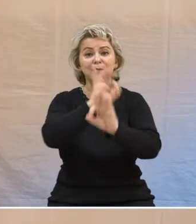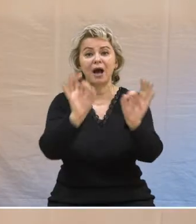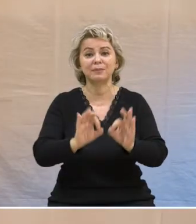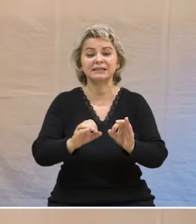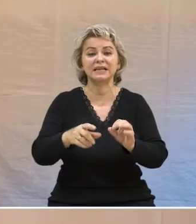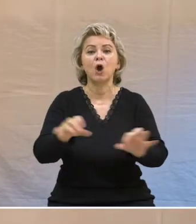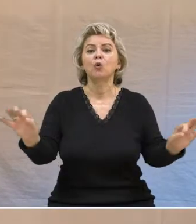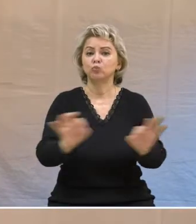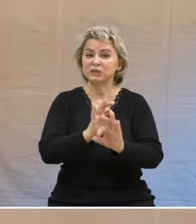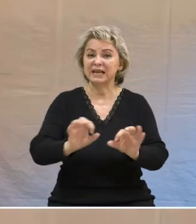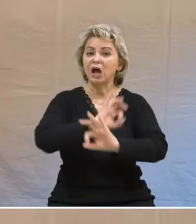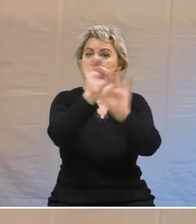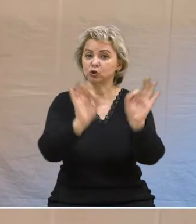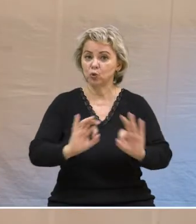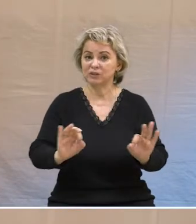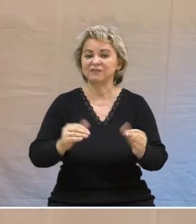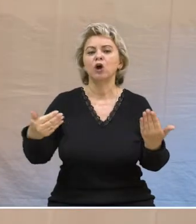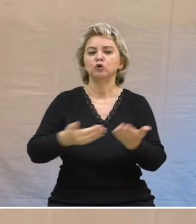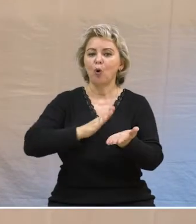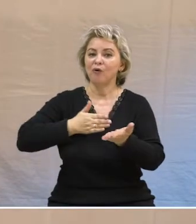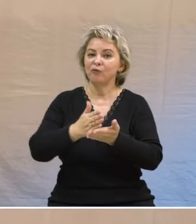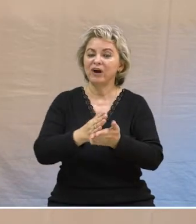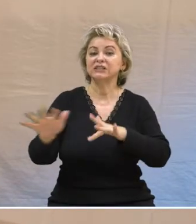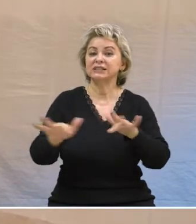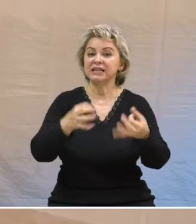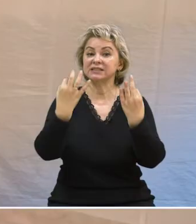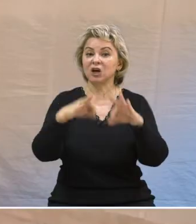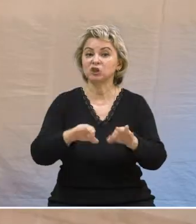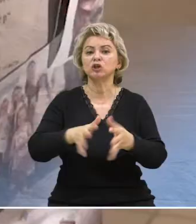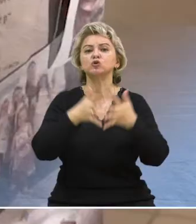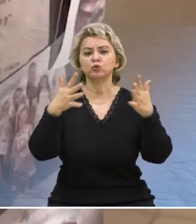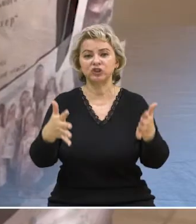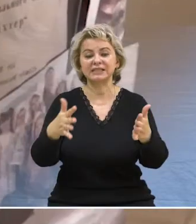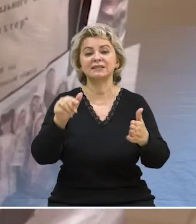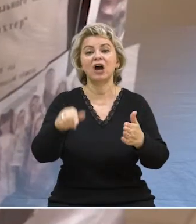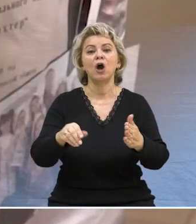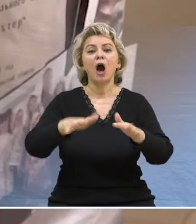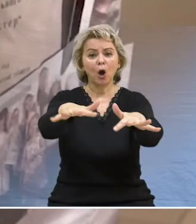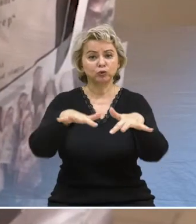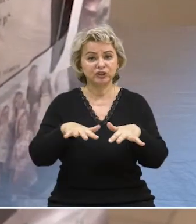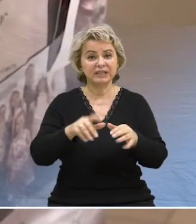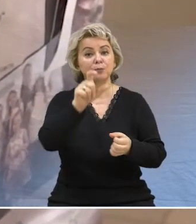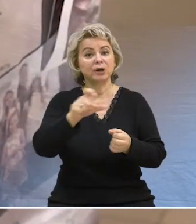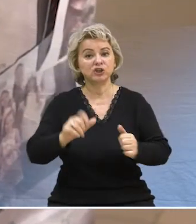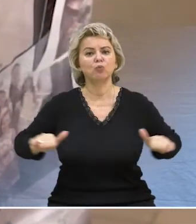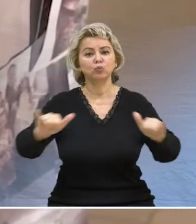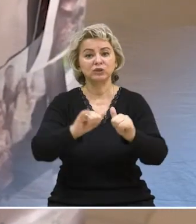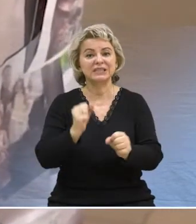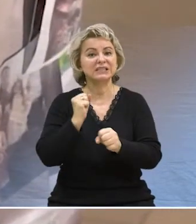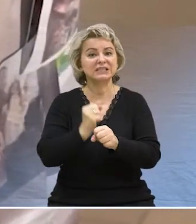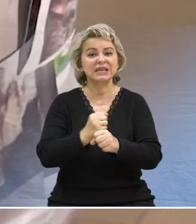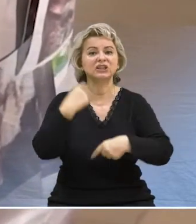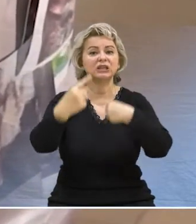лучшим образцам академического музыкального искусства. Новое направление деятельности позволит существенно расширить аудиторию посетителей